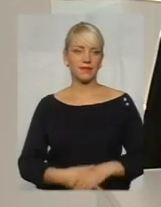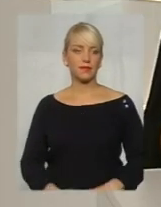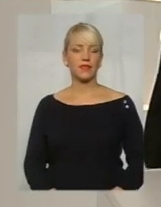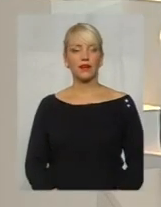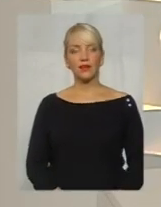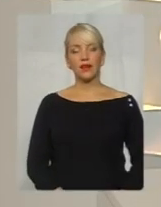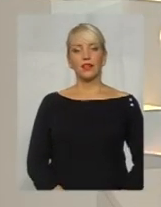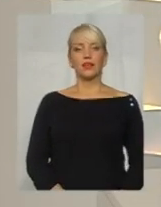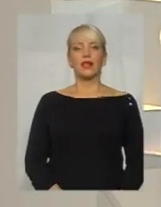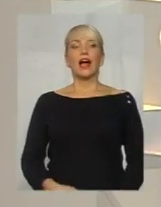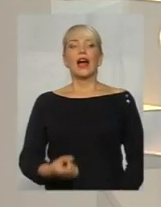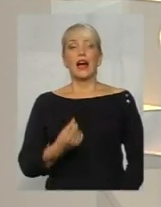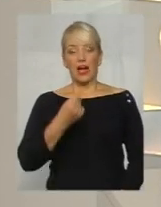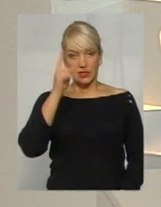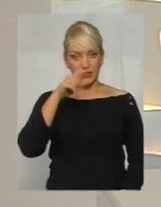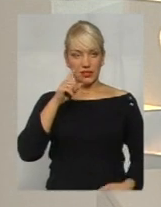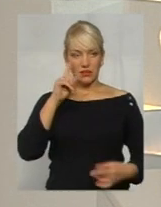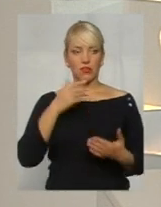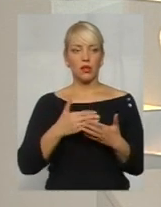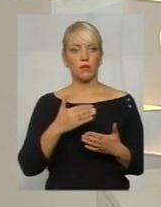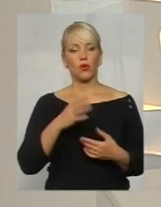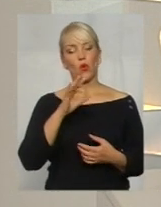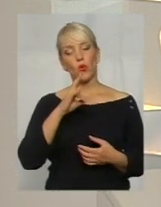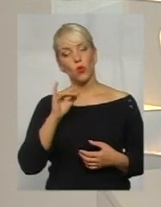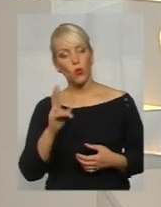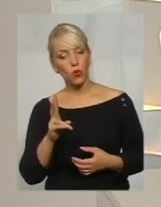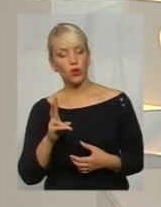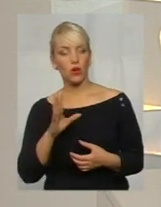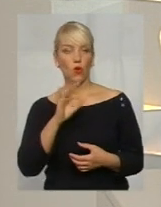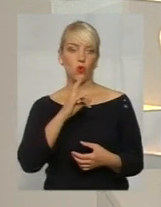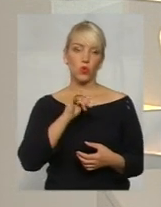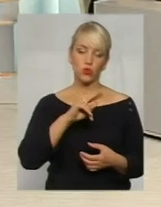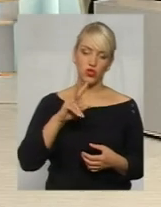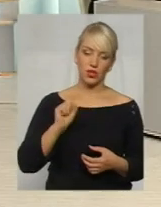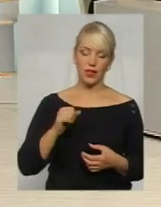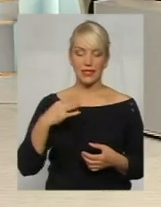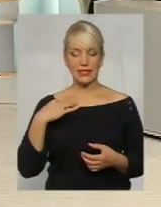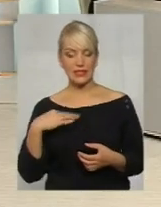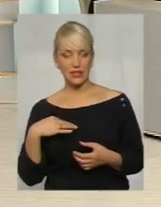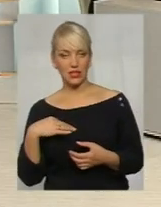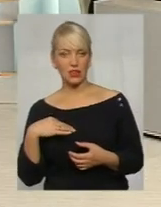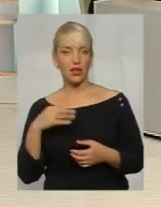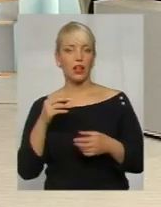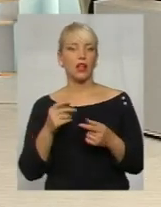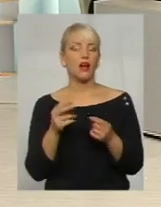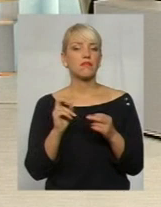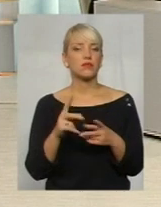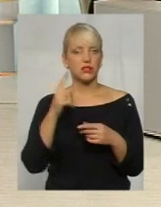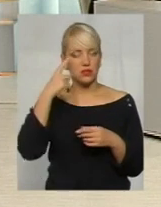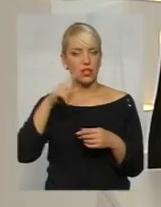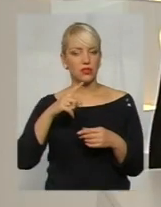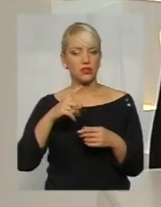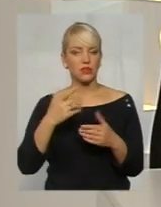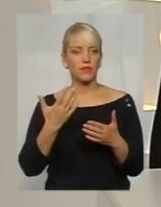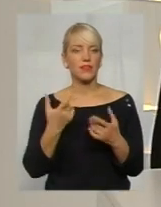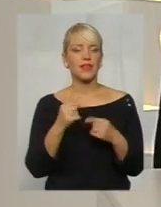цікаво, звідки вони знають, як звертатись там, онук, онучка, син, як вони мають базу